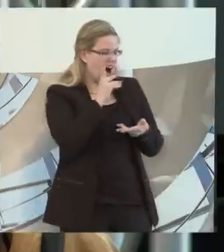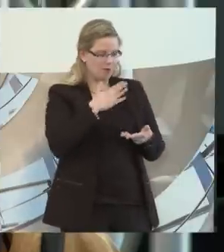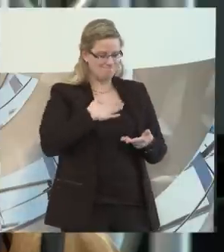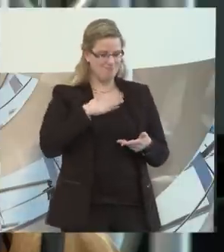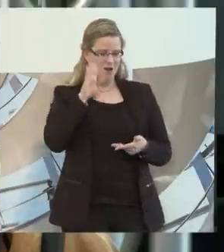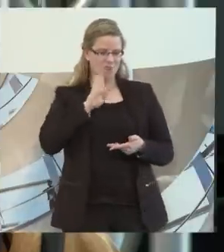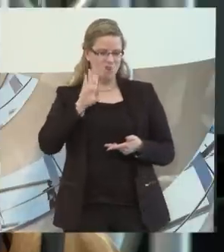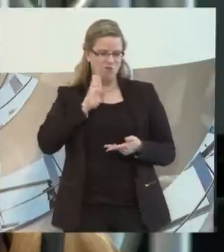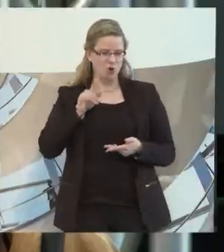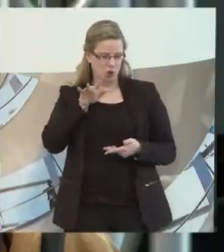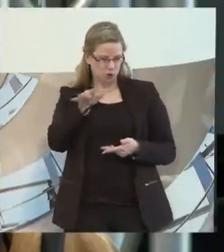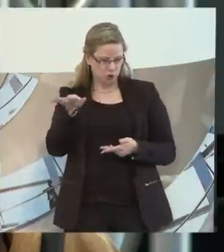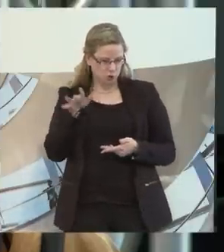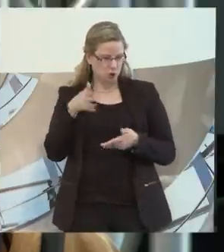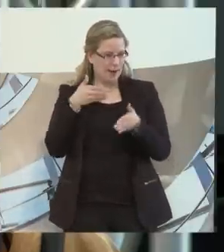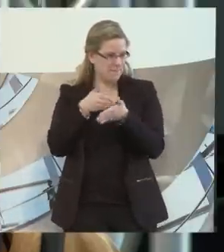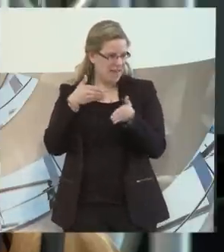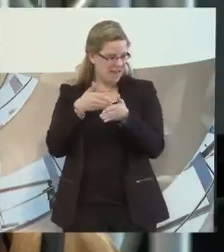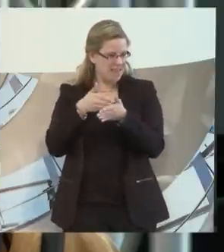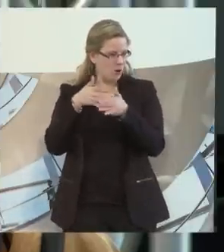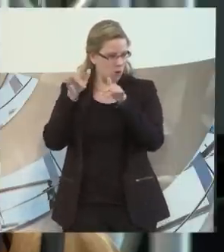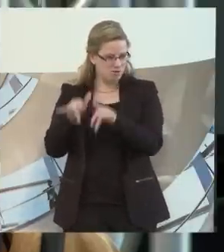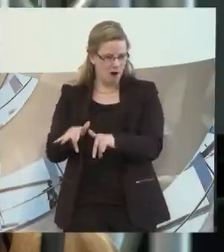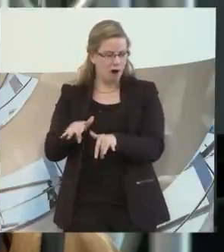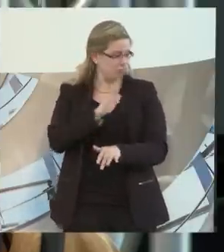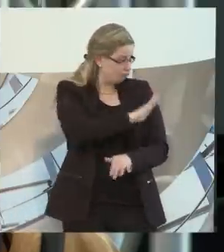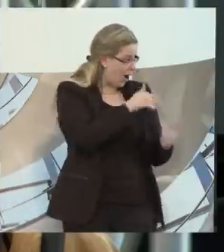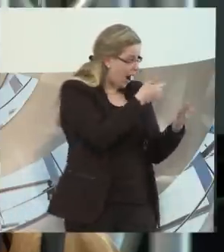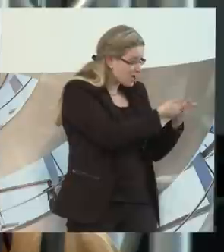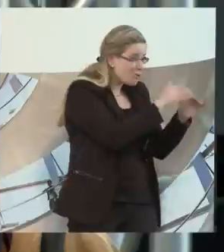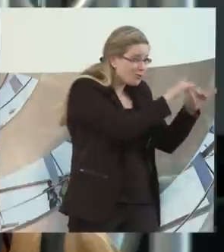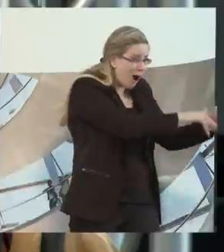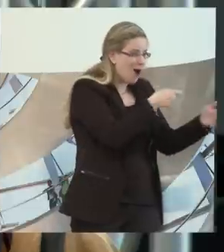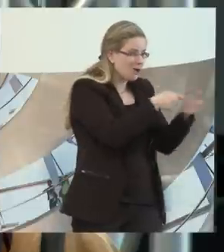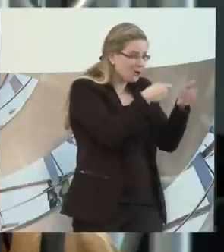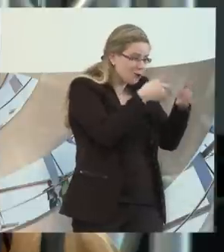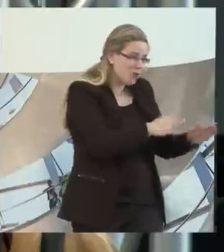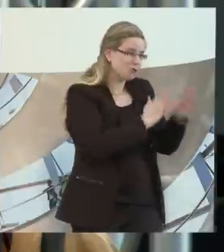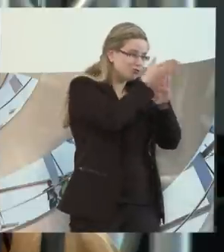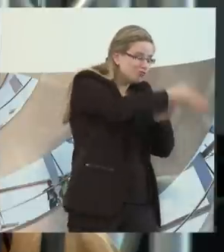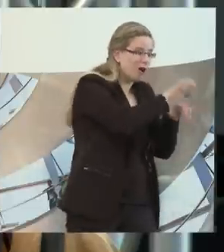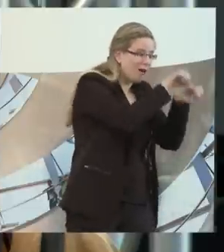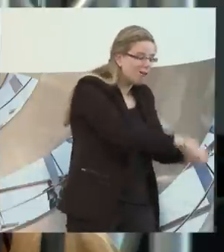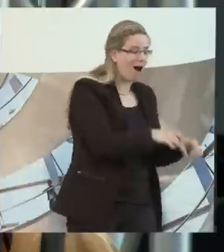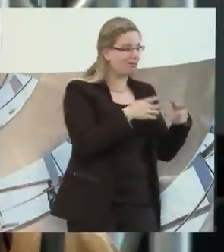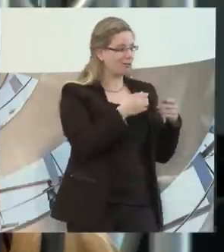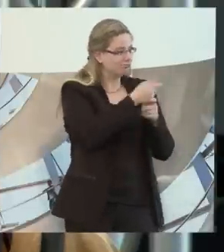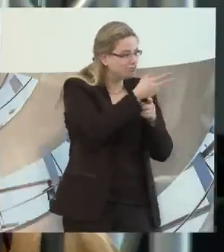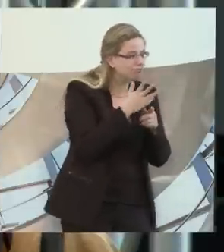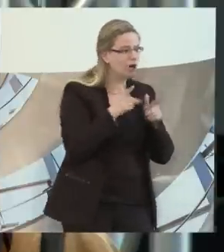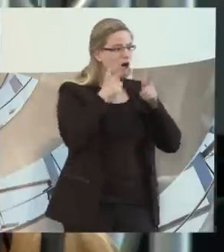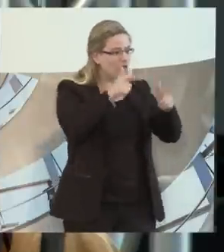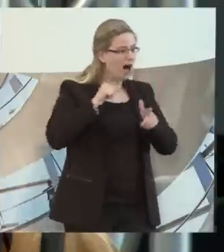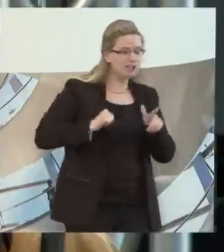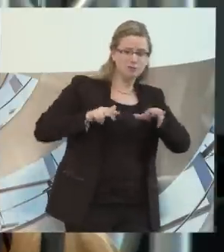Mitarbeiter mit Handicap haben trotz ihres Angebots, also trotz kostlosem Eintritt, teilweise Fahrdienste, die wir organisiert